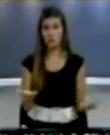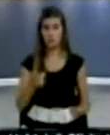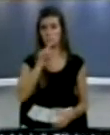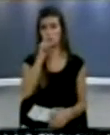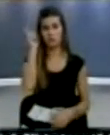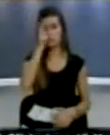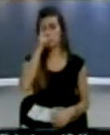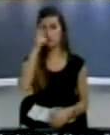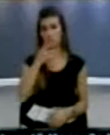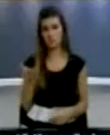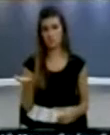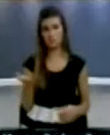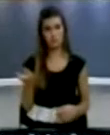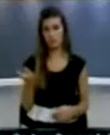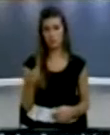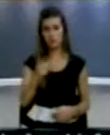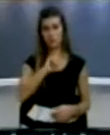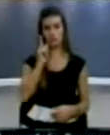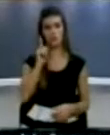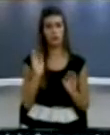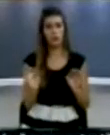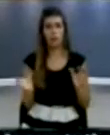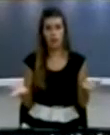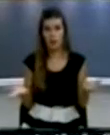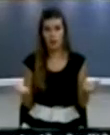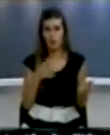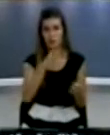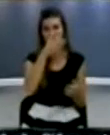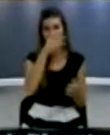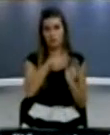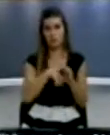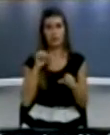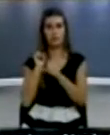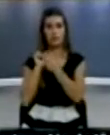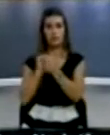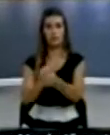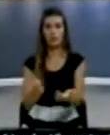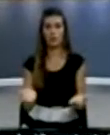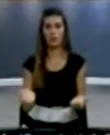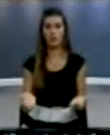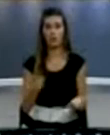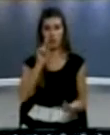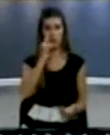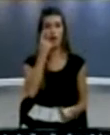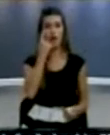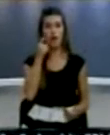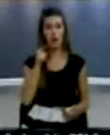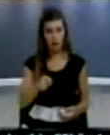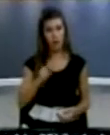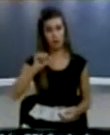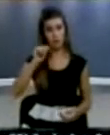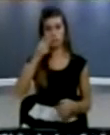e paljo gjekshme Jo është jo normale është e dëmshme historikisht Mas pari du të me qenë kjo